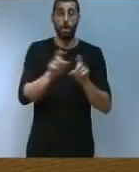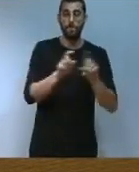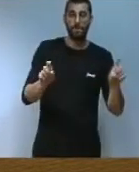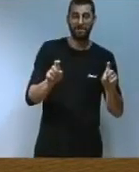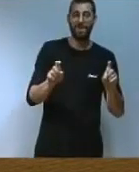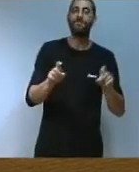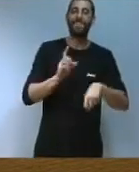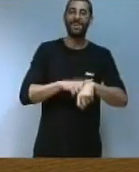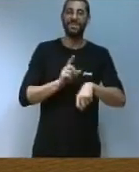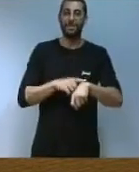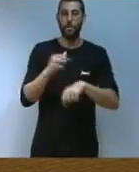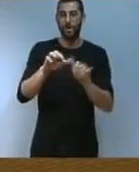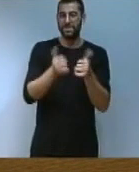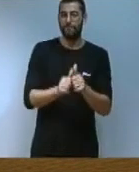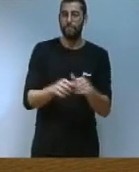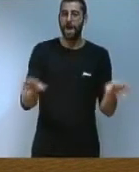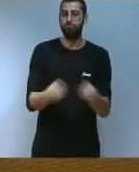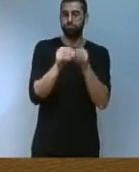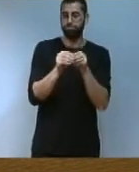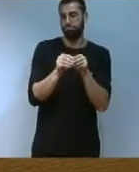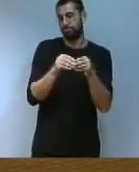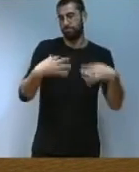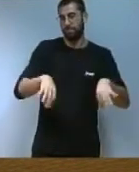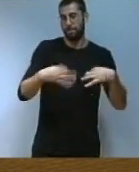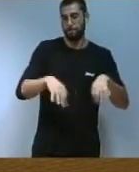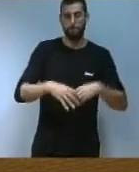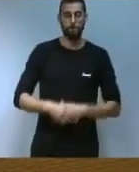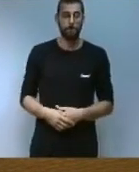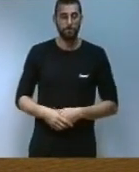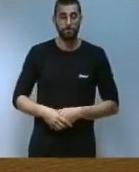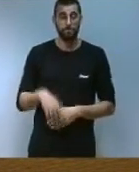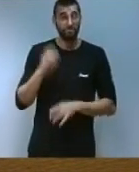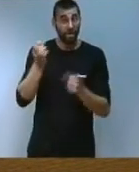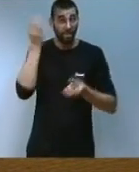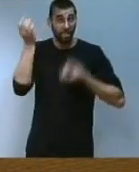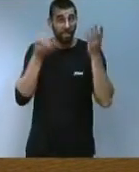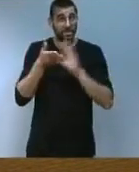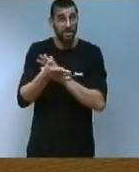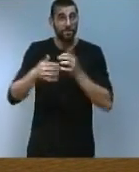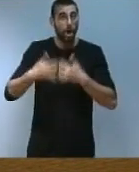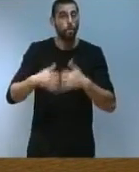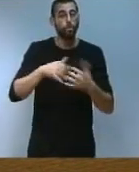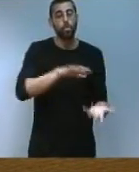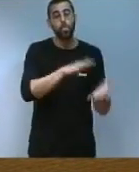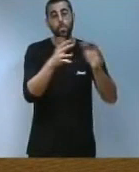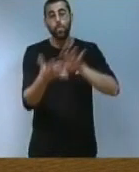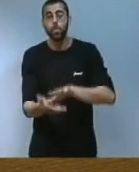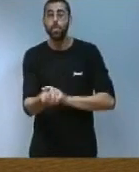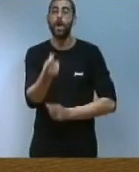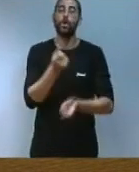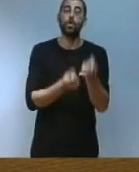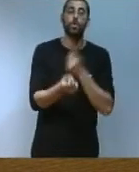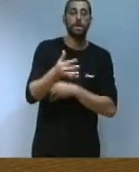estos processos Com he dit l'emprenedoria constitueix un important motor de desenvolupament econòmic i creació d'ocupació